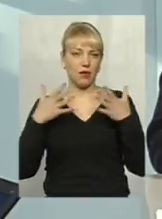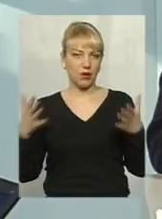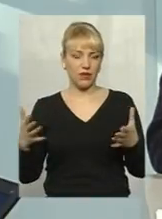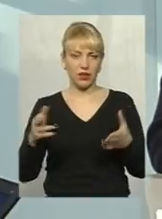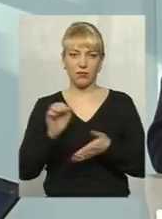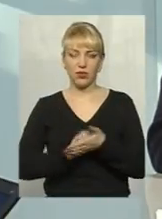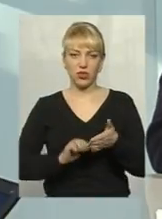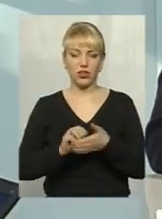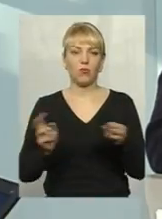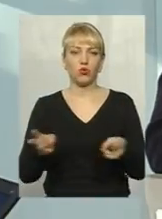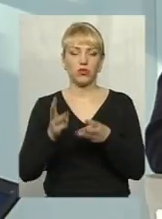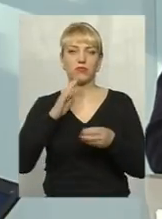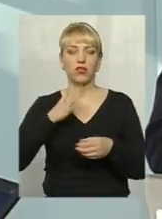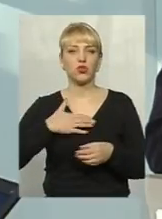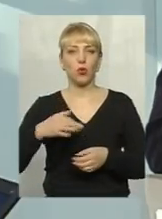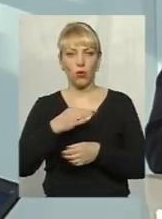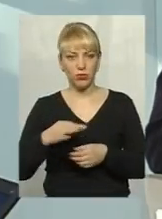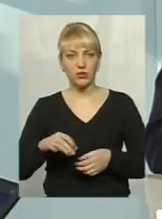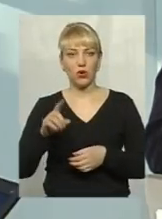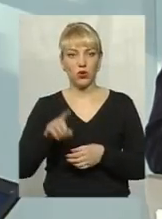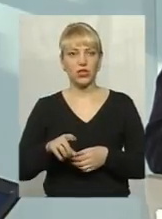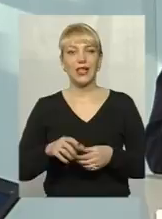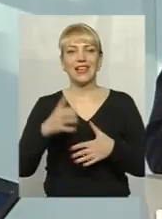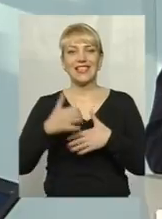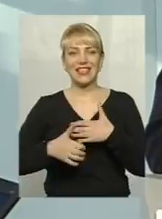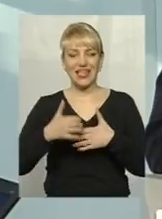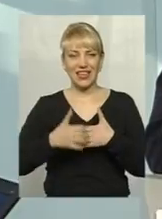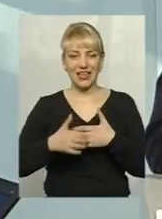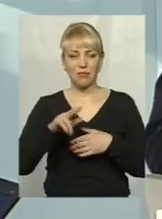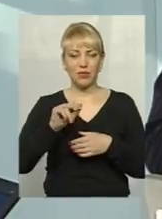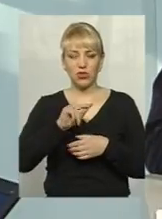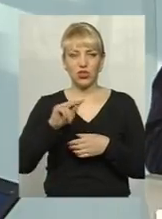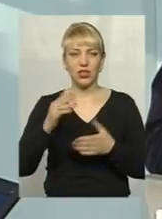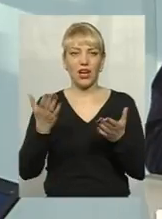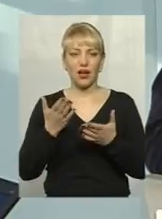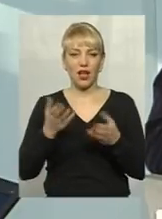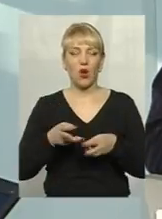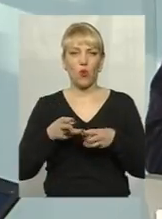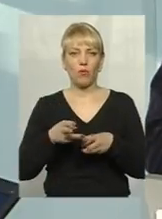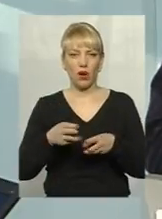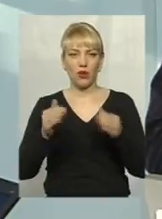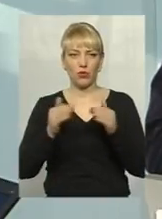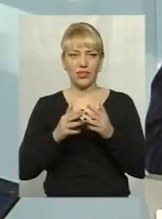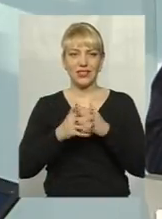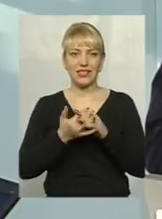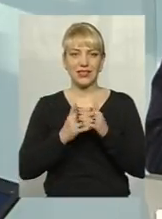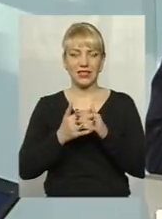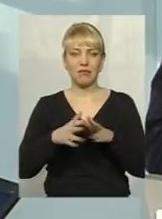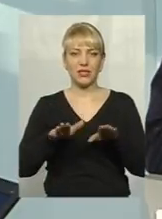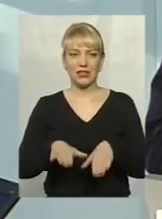пожеж в нашій області. Отже, середня статистична піч, яка опалює будинок в сільській місцевості.